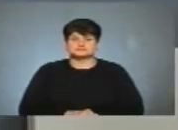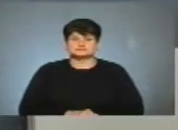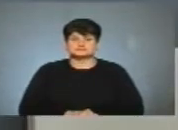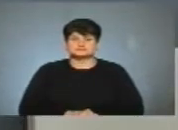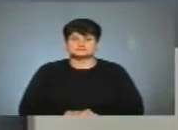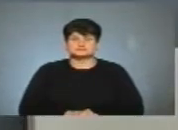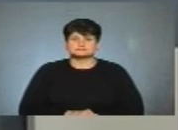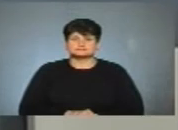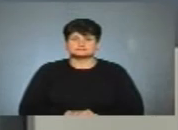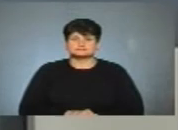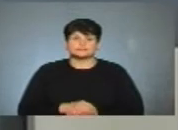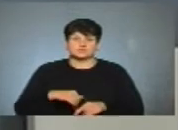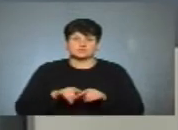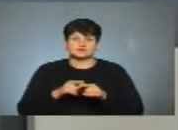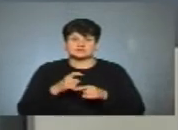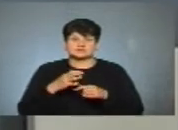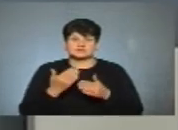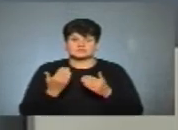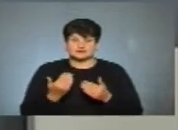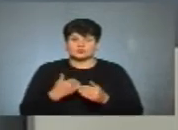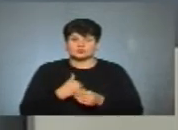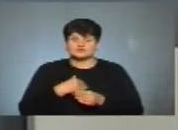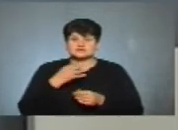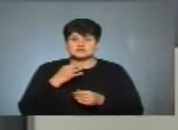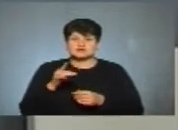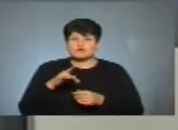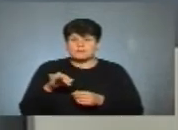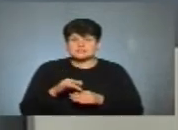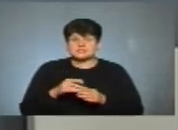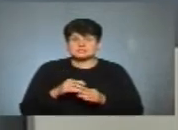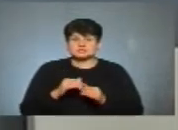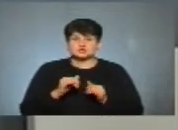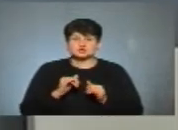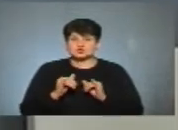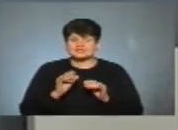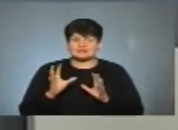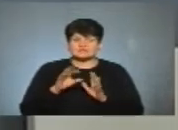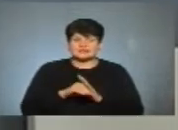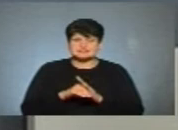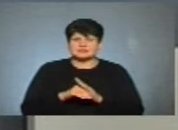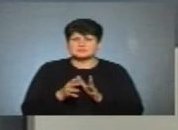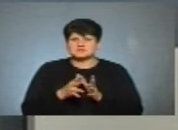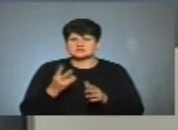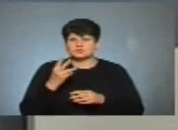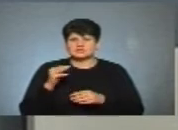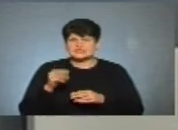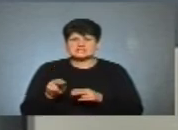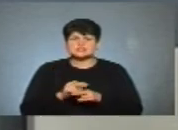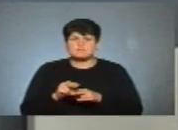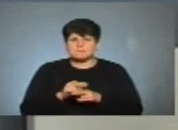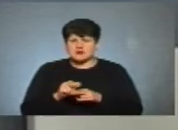От теж хвилинка ваша. Я хочу сказати, що «Європейська Солідарність» внесла більше двох тисяч правок в закон про